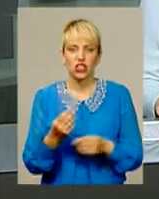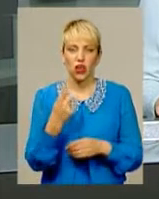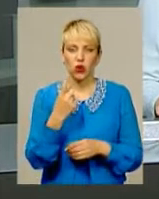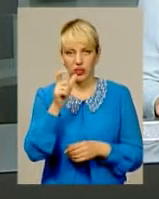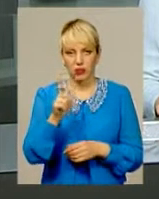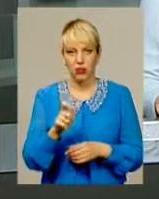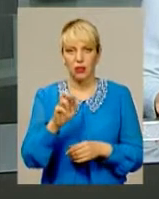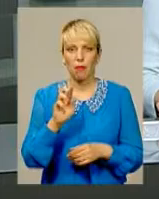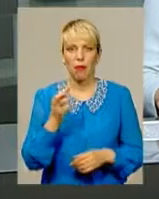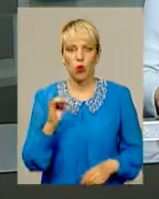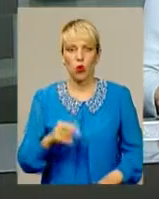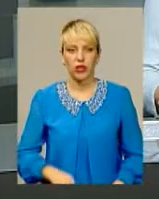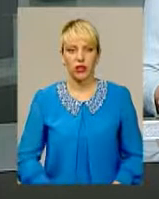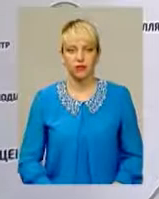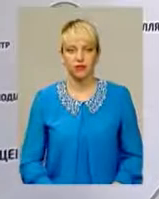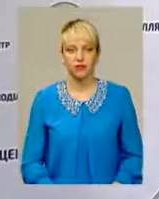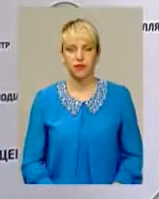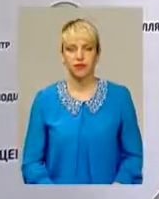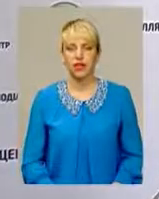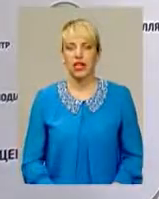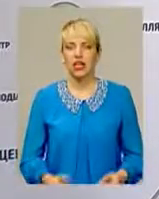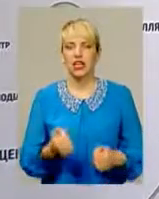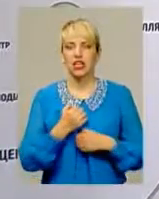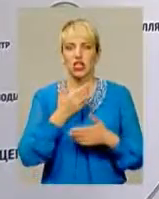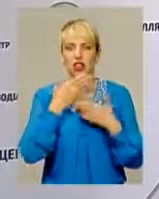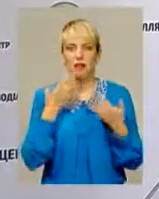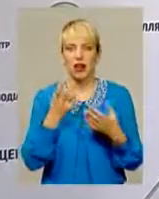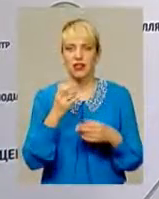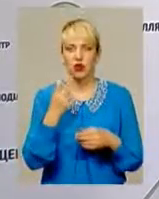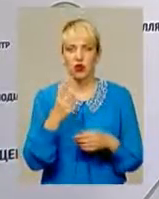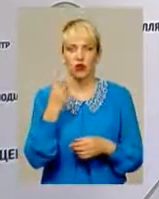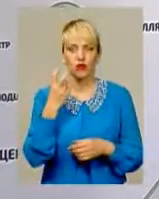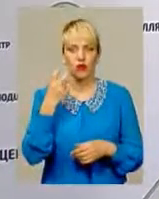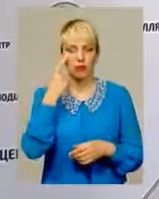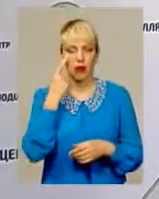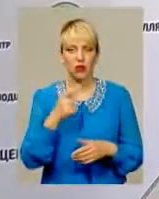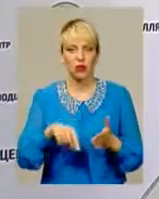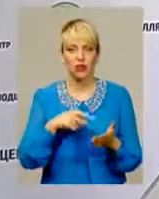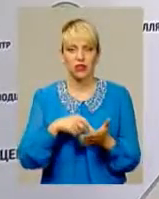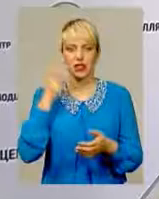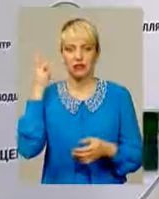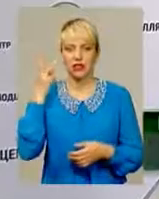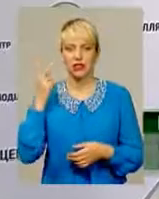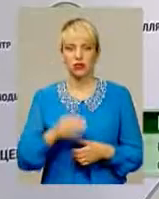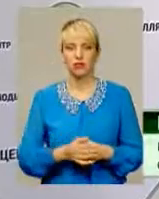учень з біології. На жаль, немає жодного двохсодбальника у місті Хмельницькому.